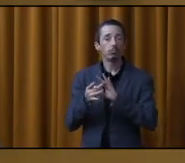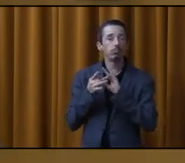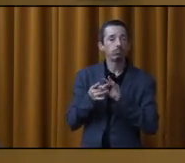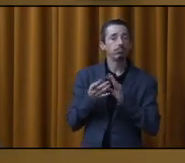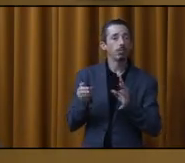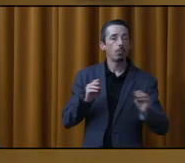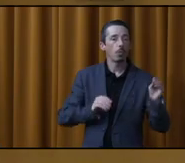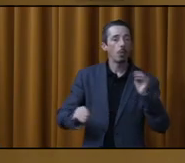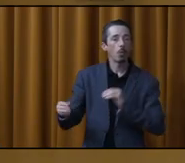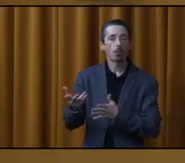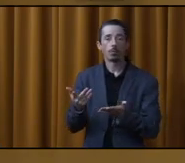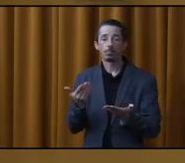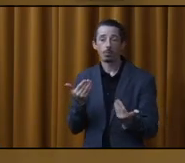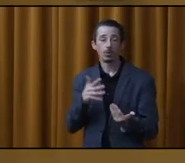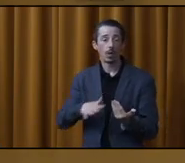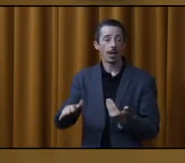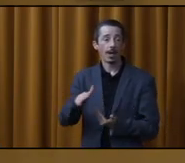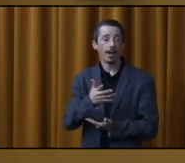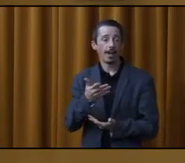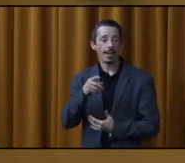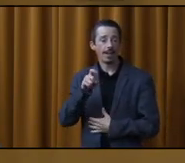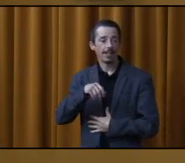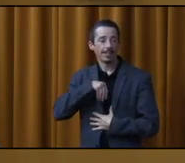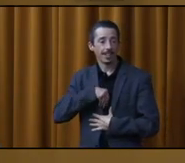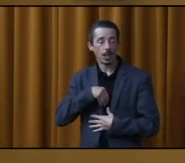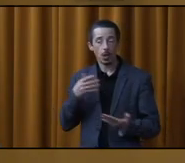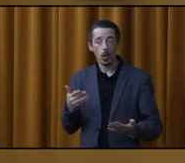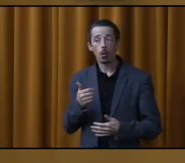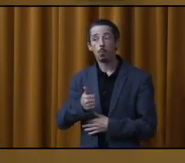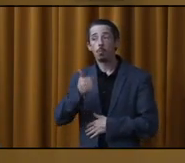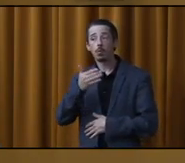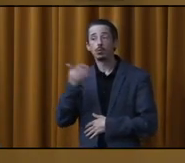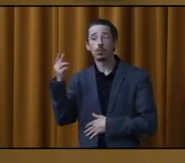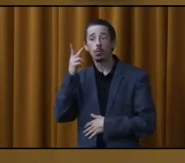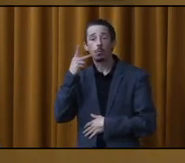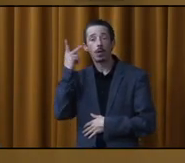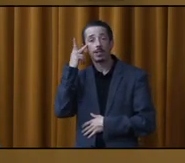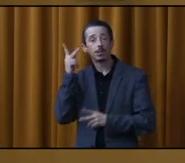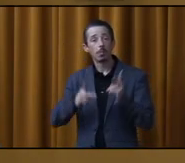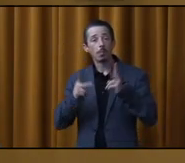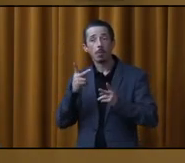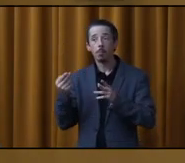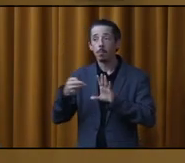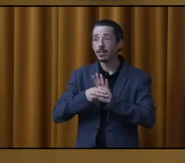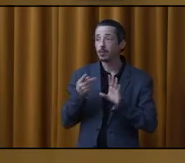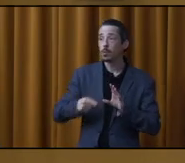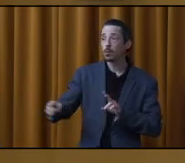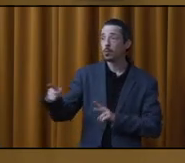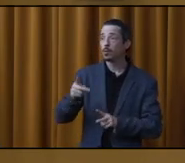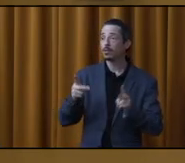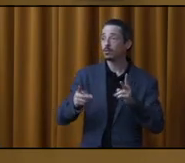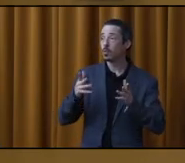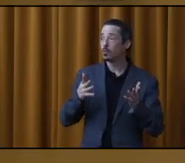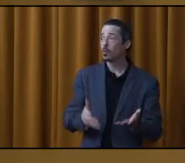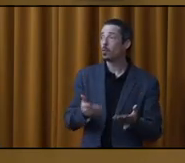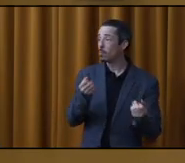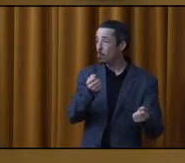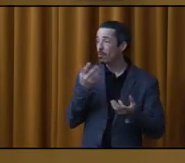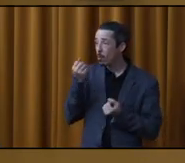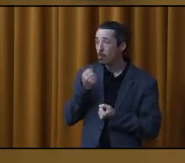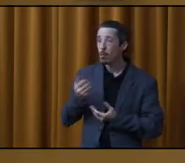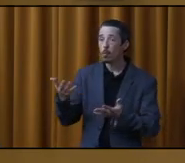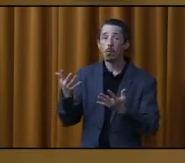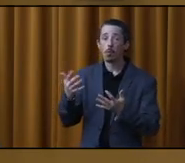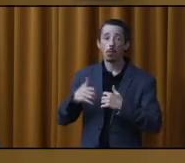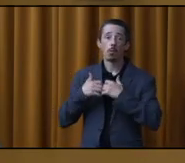On sait qu'il ce besoin qui est sur le terrain. Ce soir, on va parler de la politique de participation citoyenne. Vous disiez, on n'a pas été informés. Il n a pas eu de